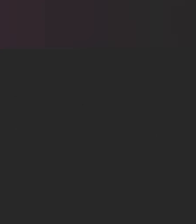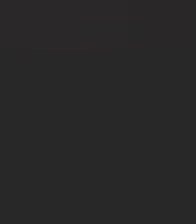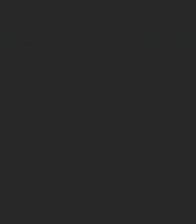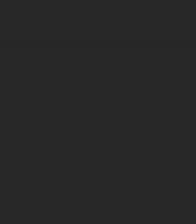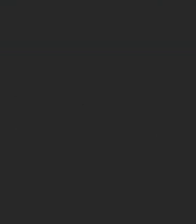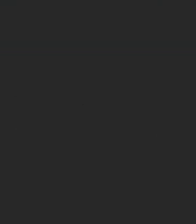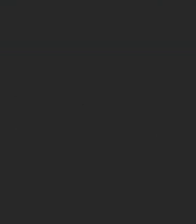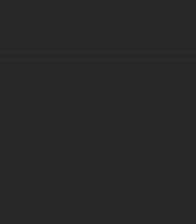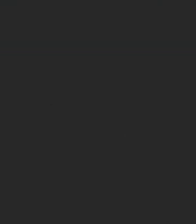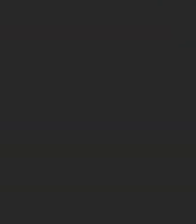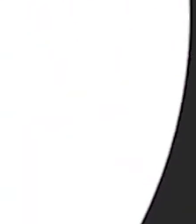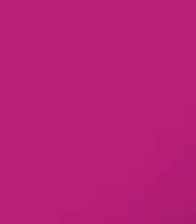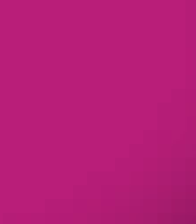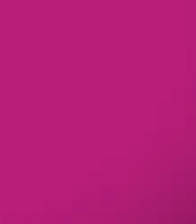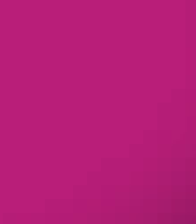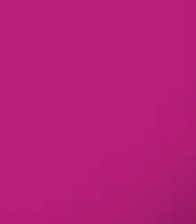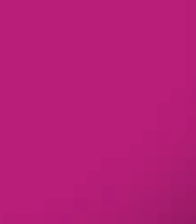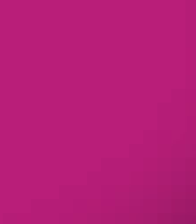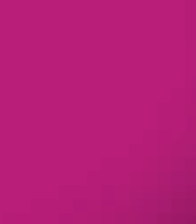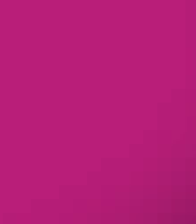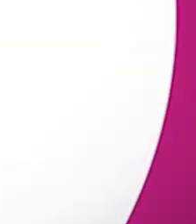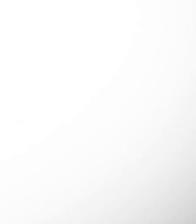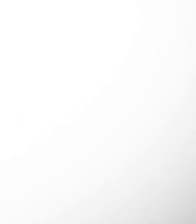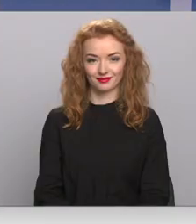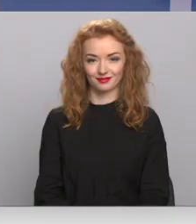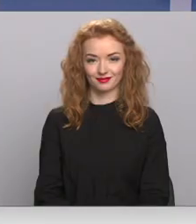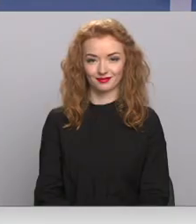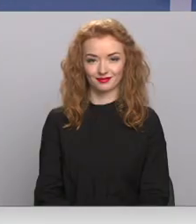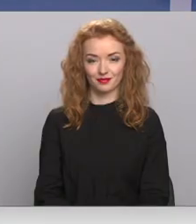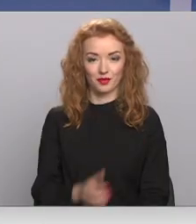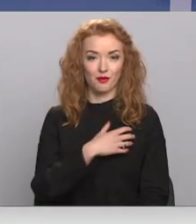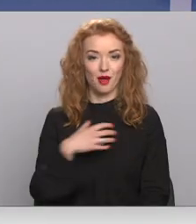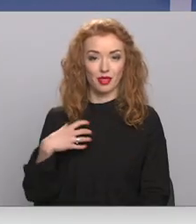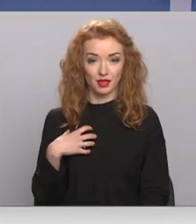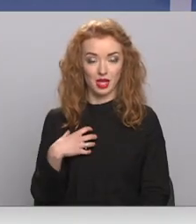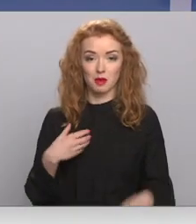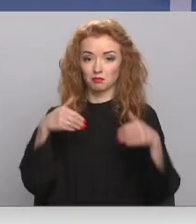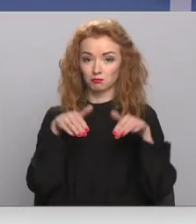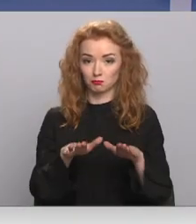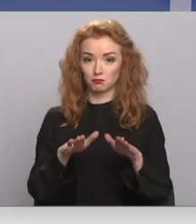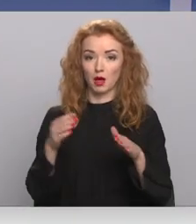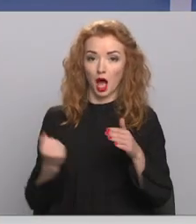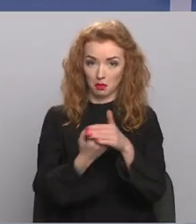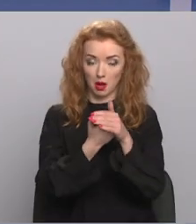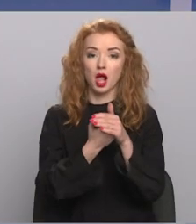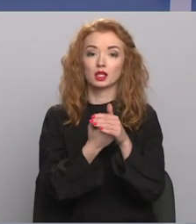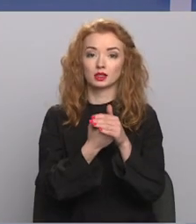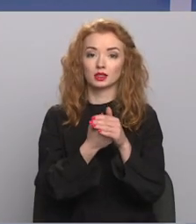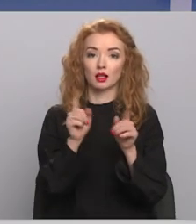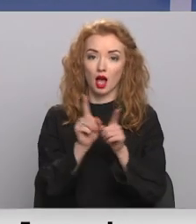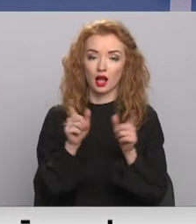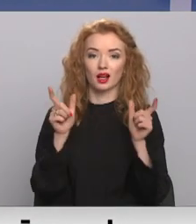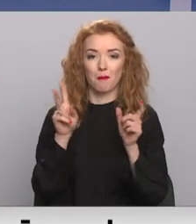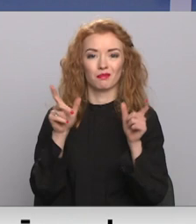Re! Viss ēters ir te! Valdība pieņēmusi vairākus atbalsta mehānismus ierobežojumus